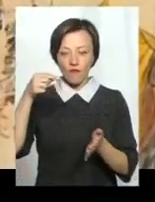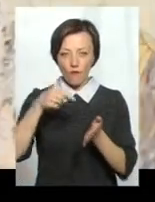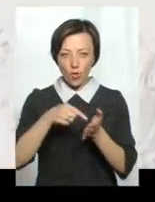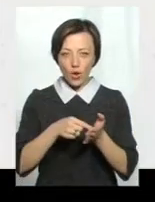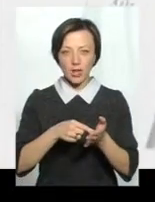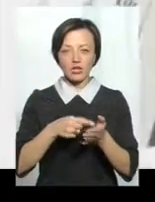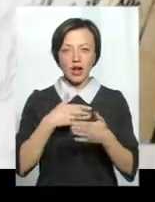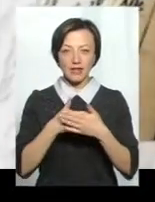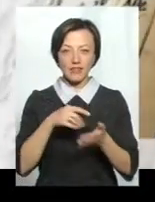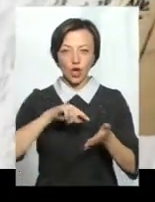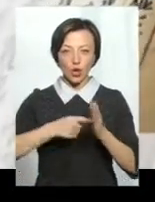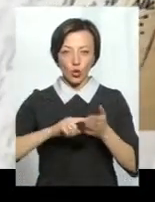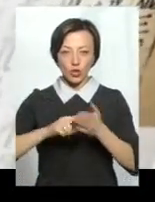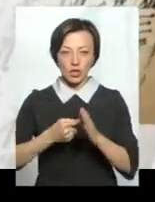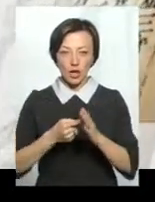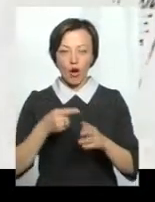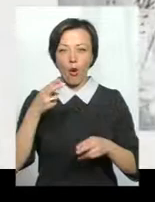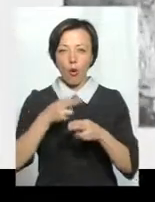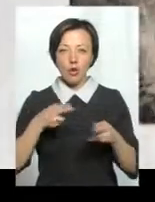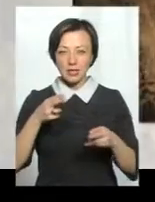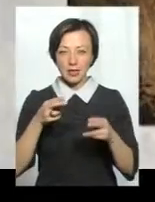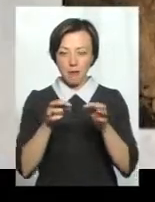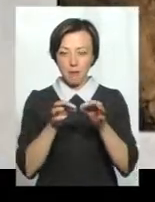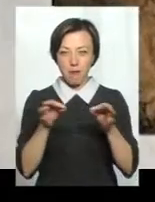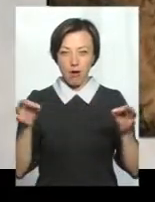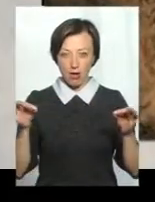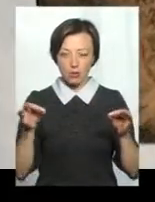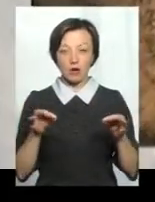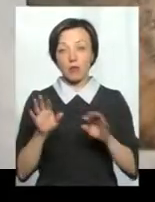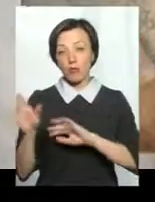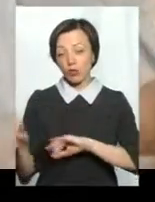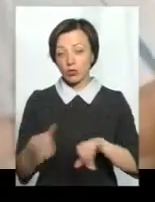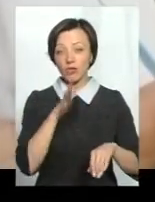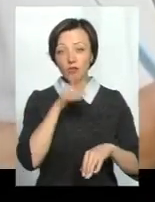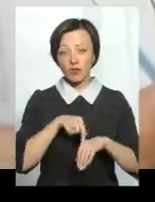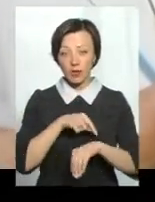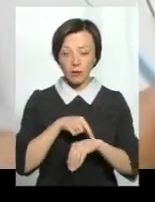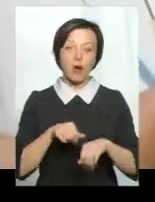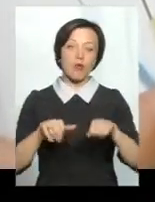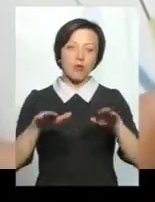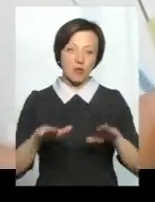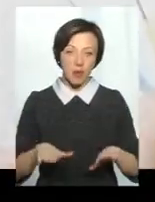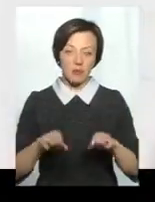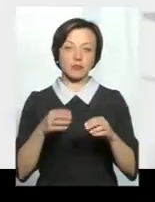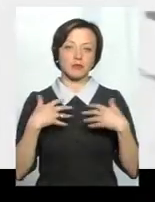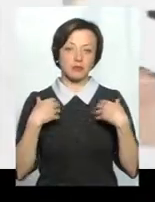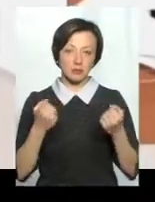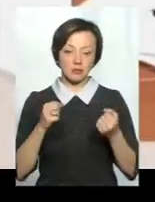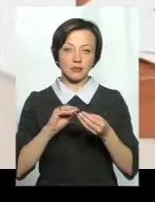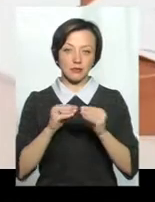активні точки гострі бамбукові палички. Відтоді чимало води спливло. Однак для вирішення багатьох проблем зі здоров'ям